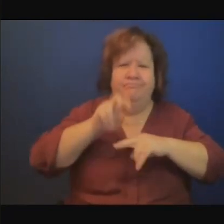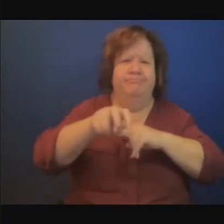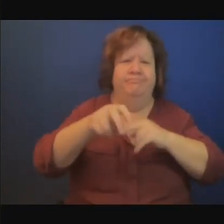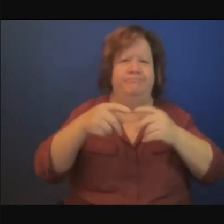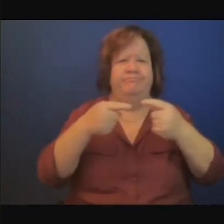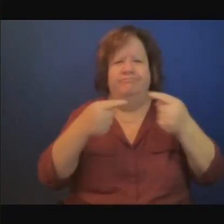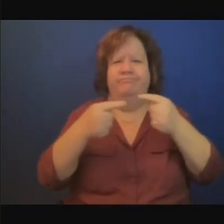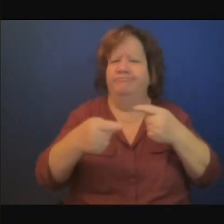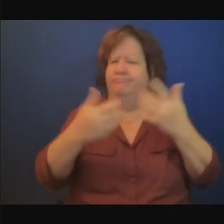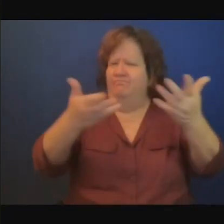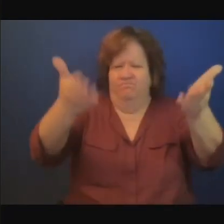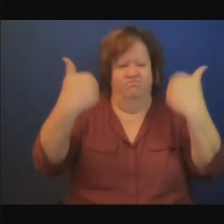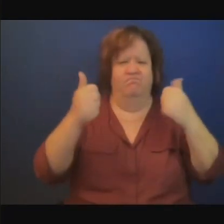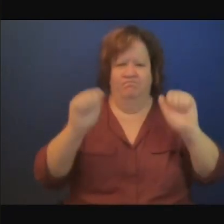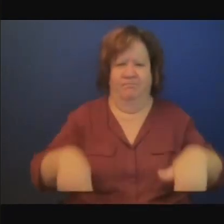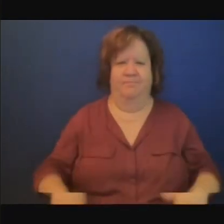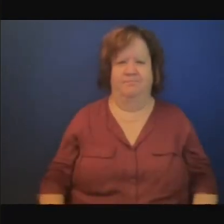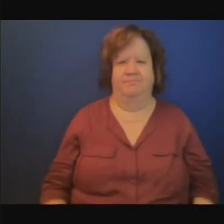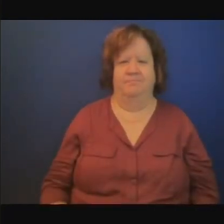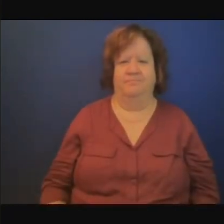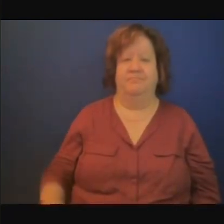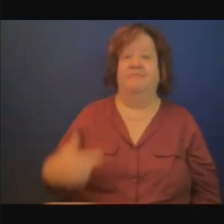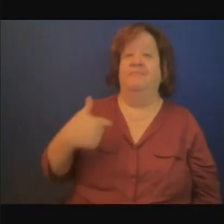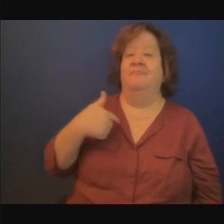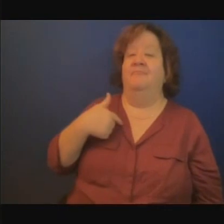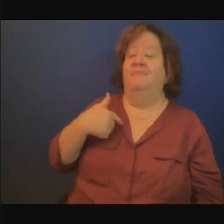Merci infimement, Vissrat.